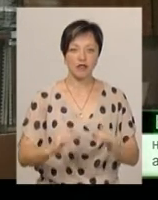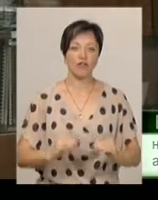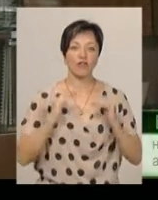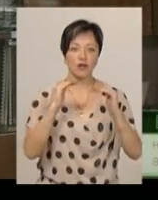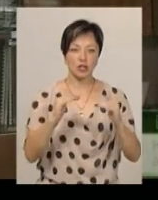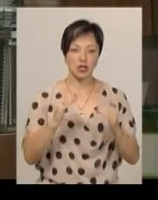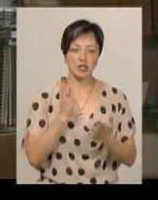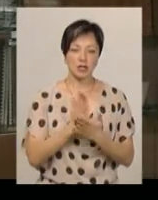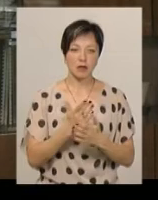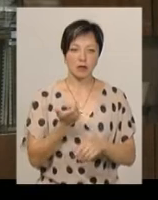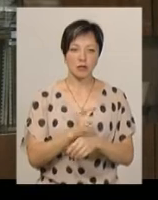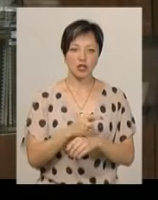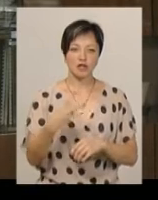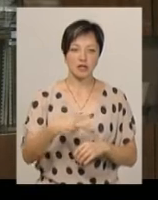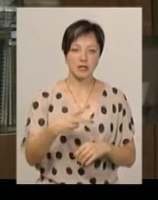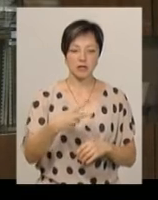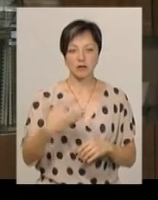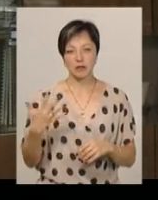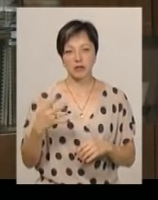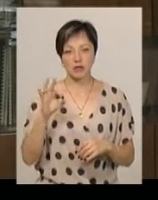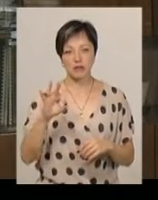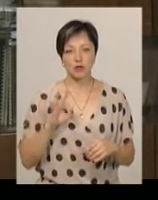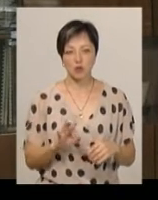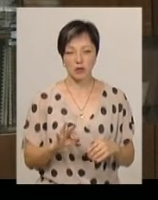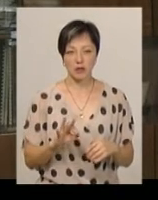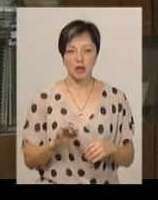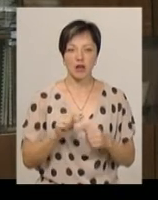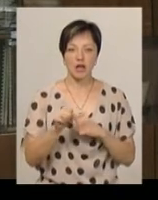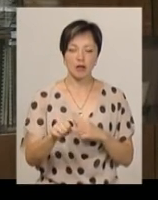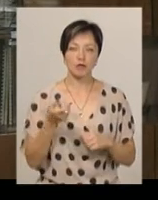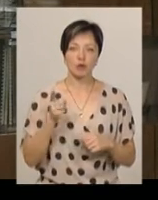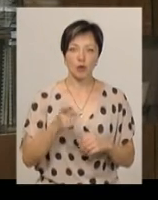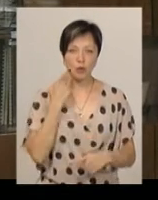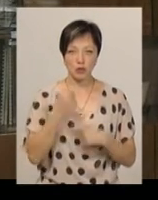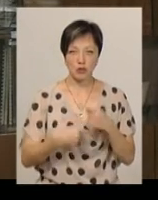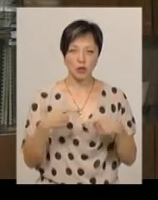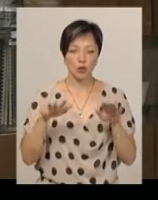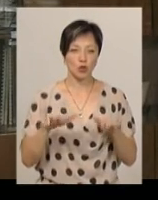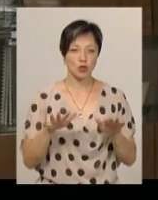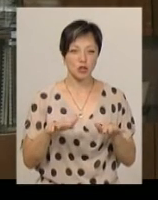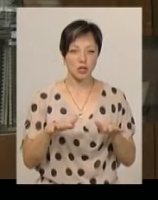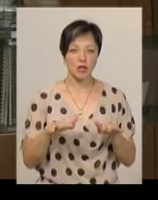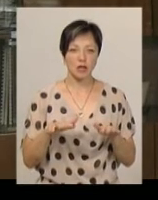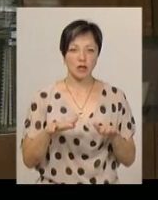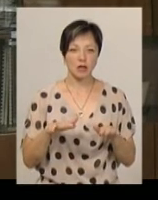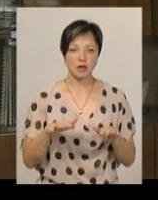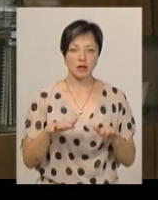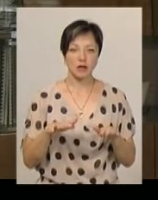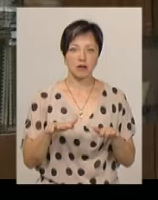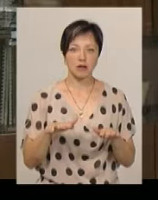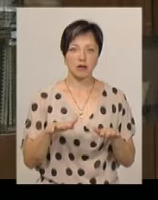вищий складає більше 20-25%. А крім того, постійні дощі вимивають